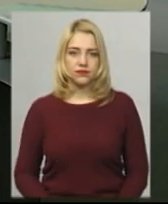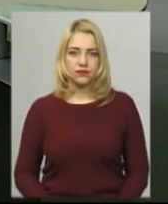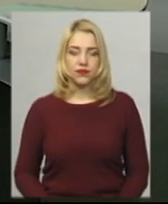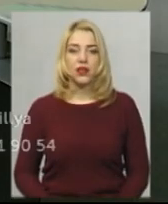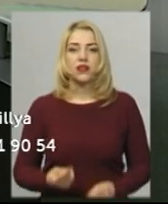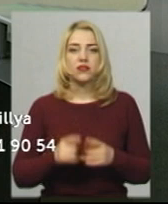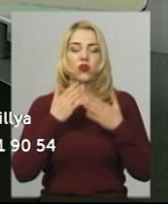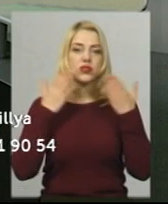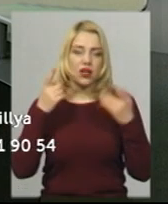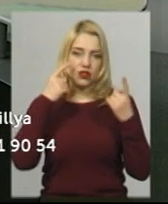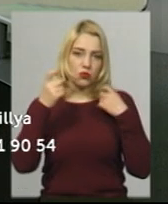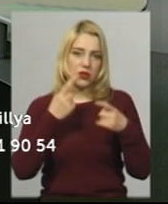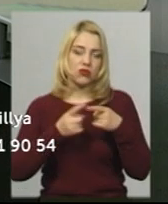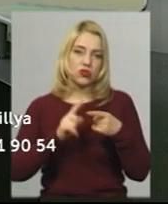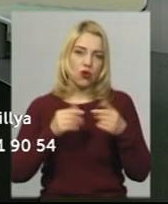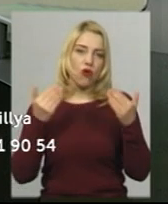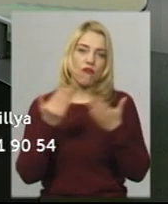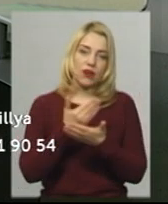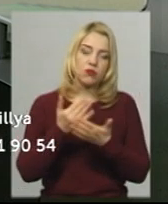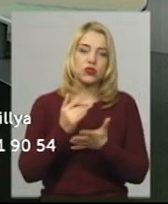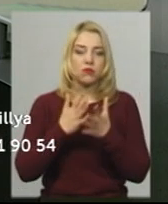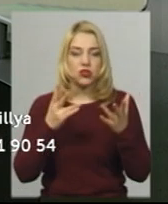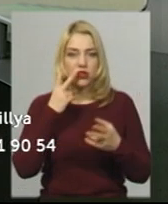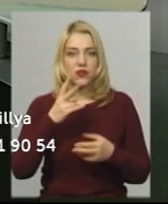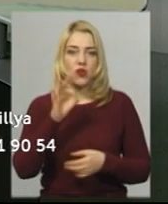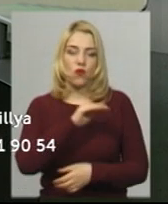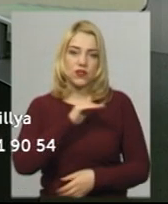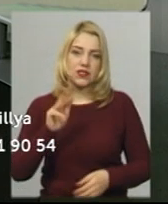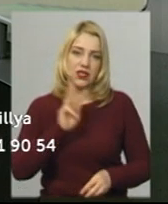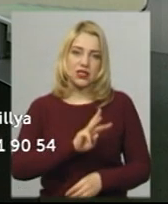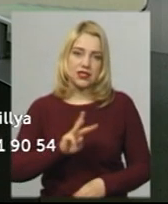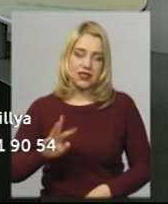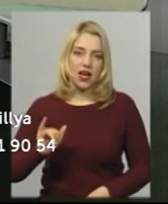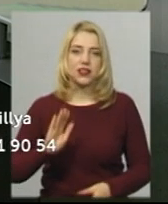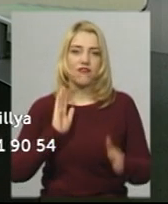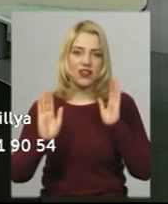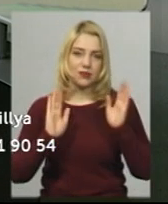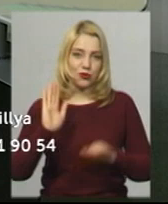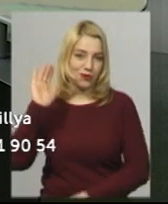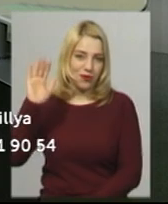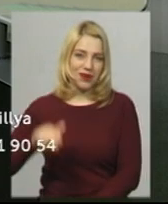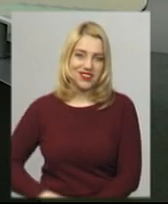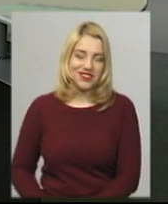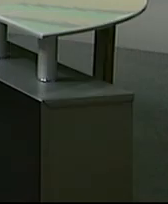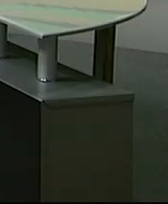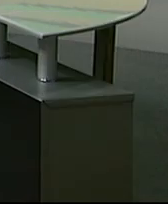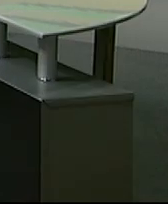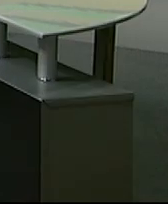Це остання інформація цього випуску. Більше дивіться на нашому офіційному сайті та на сторінці у Фейсбук. Побачимось.